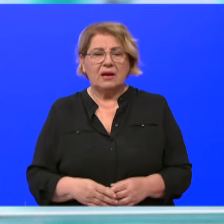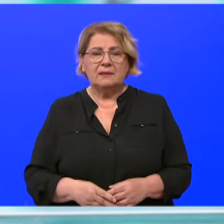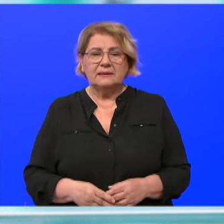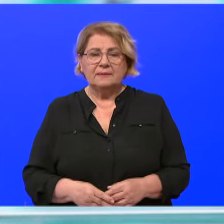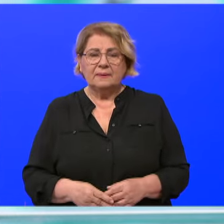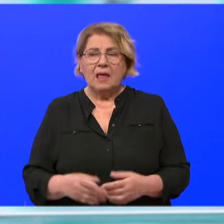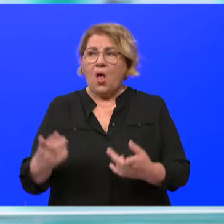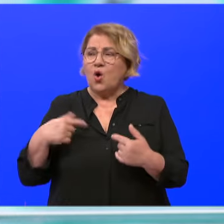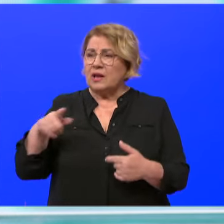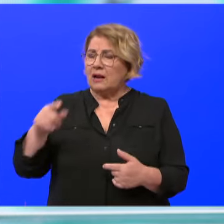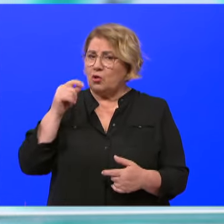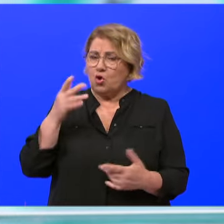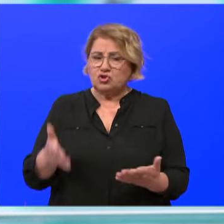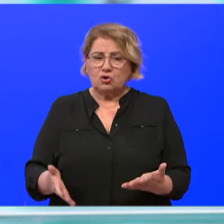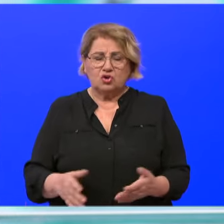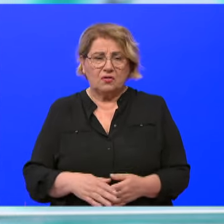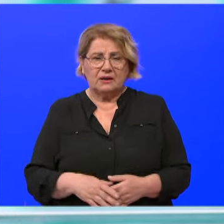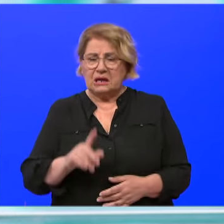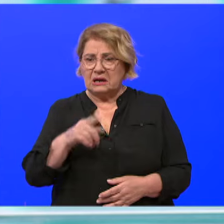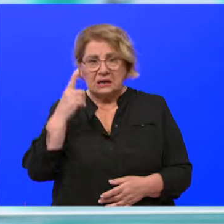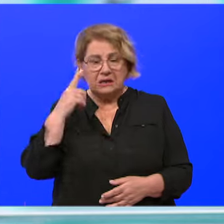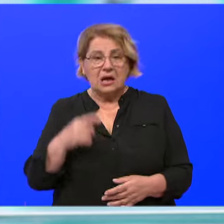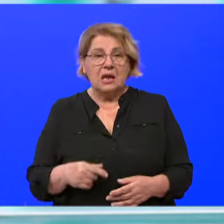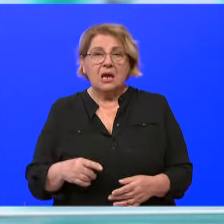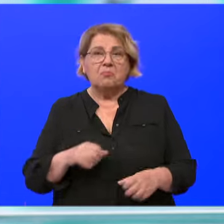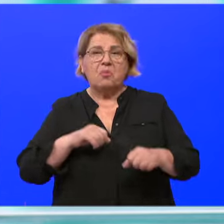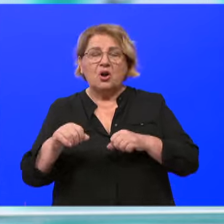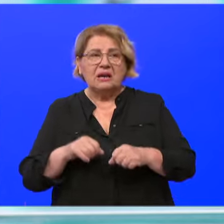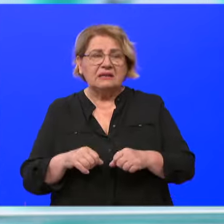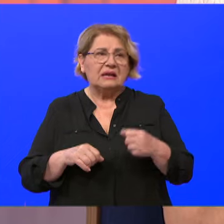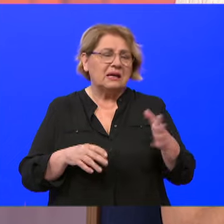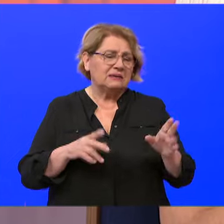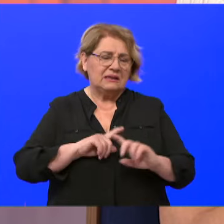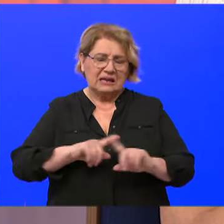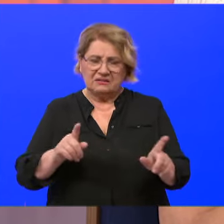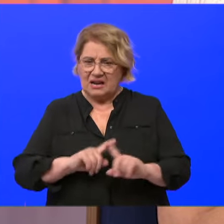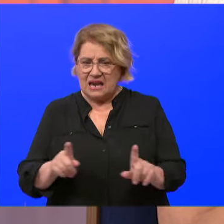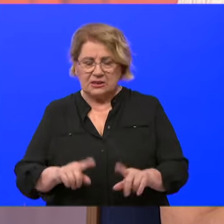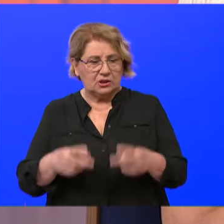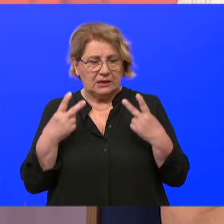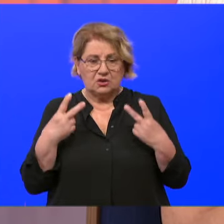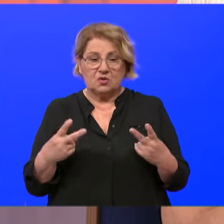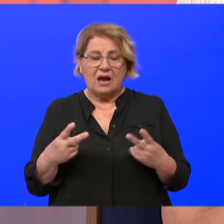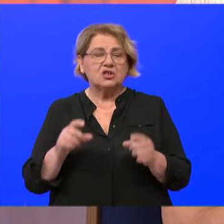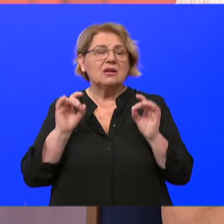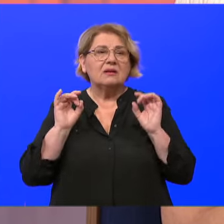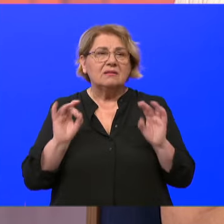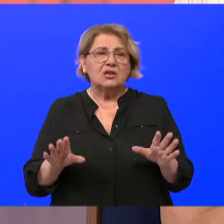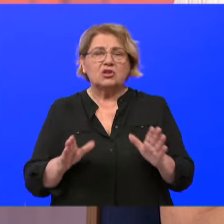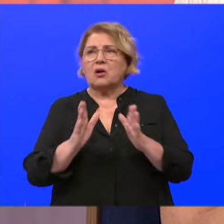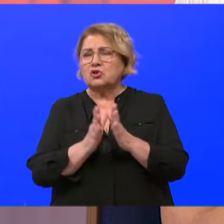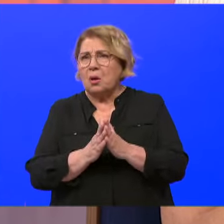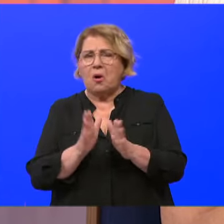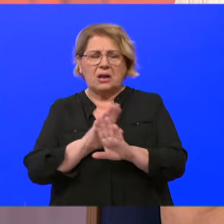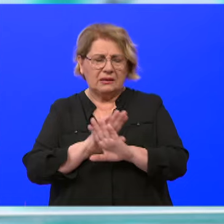odakle čovjek, ni koja su mu politička uvjerenja, ni koja je vjere, ni ništa nije važno.